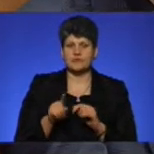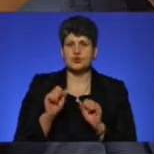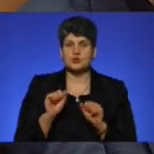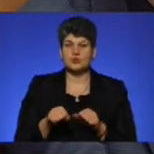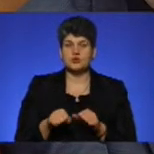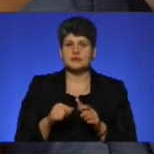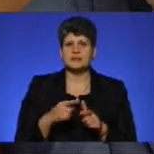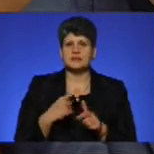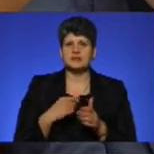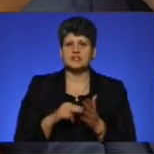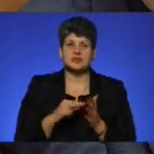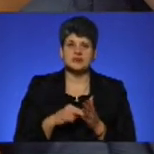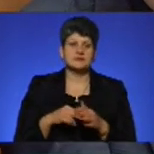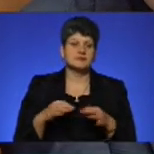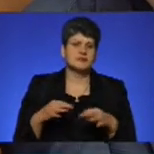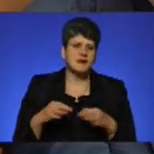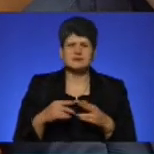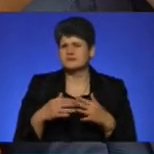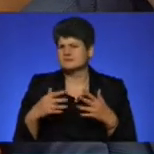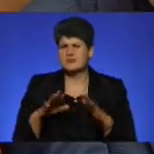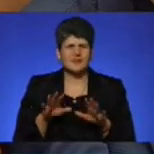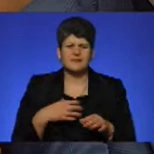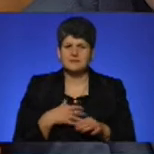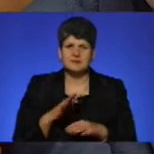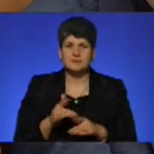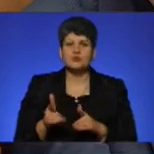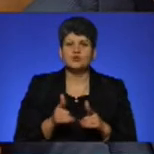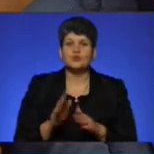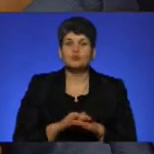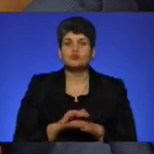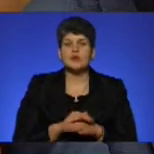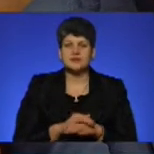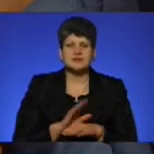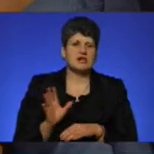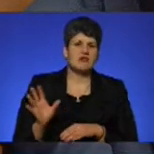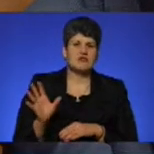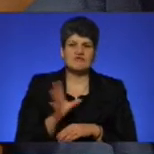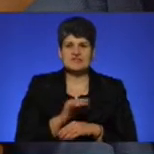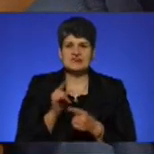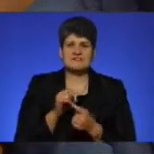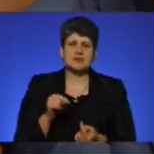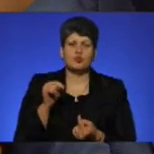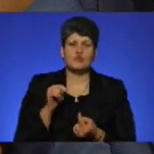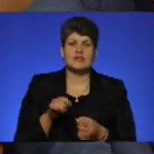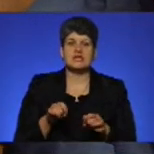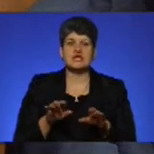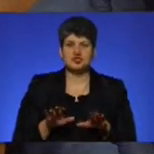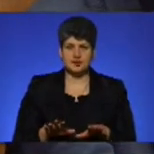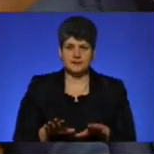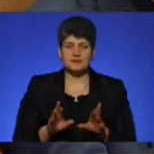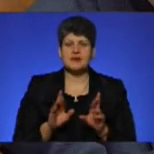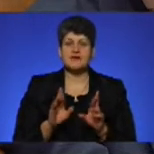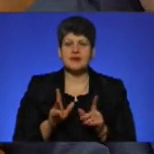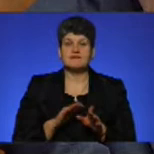-Панстранс або ще якось суть в іншому. Підготуйте, будь ласка, всі відповідні рішення, як